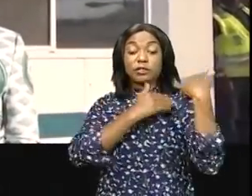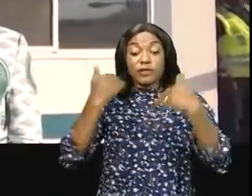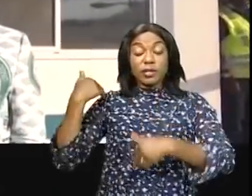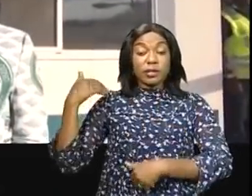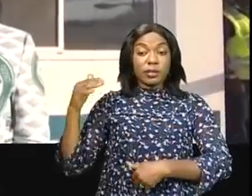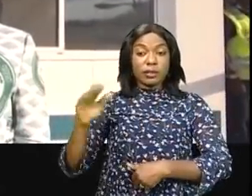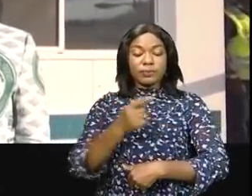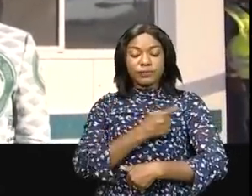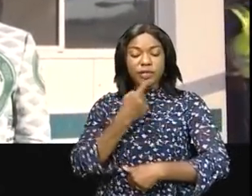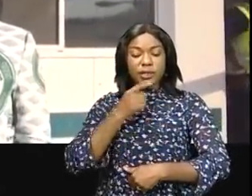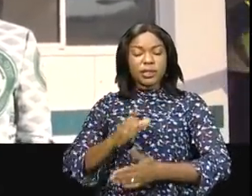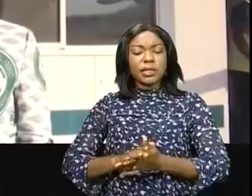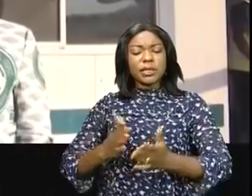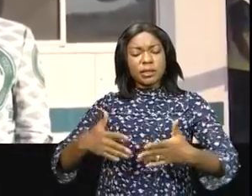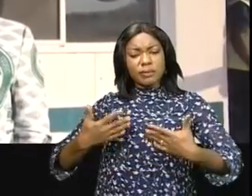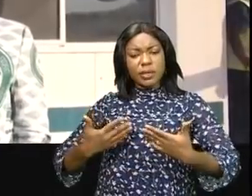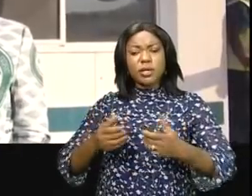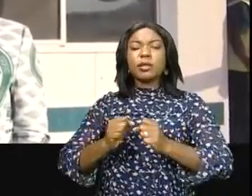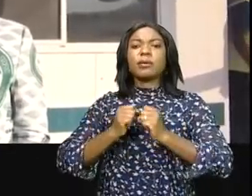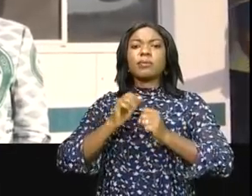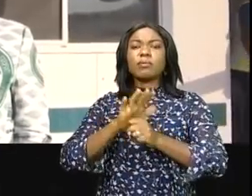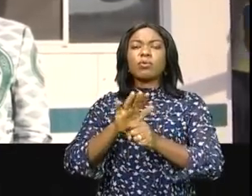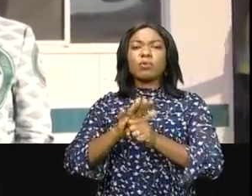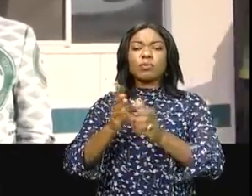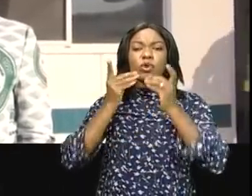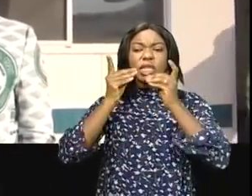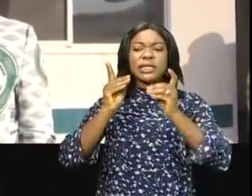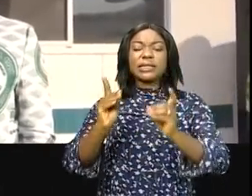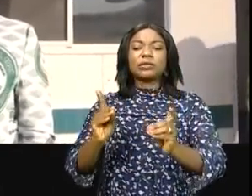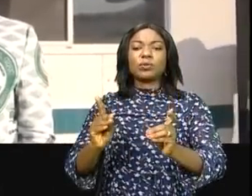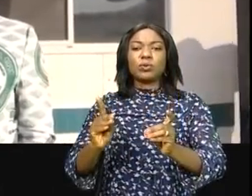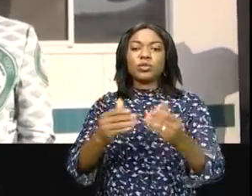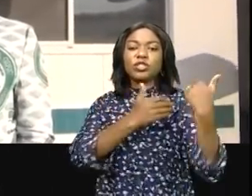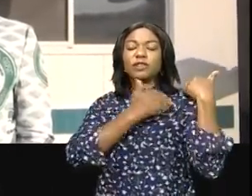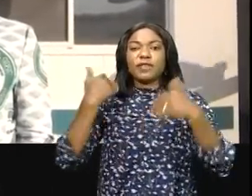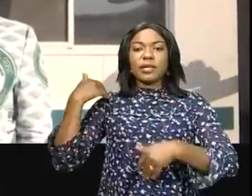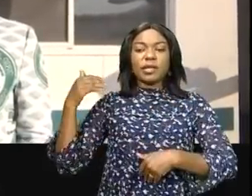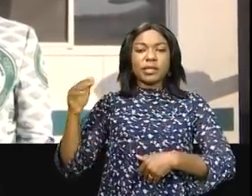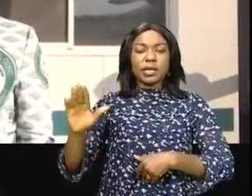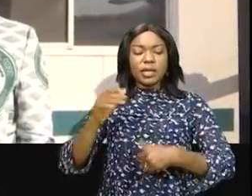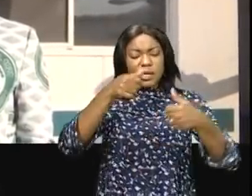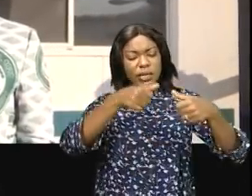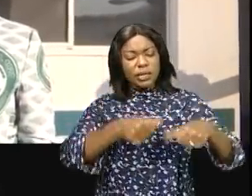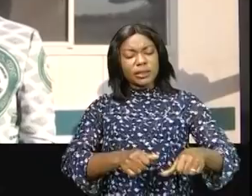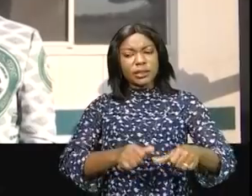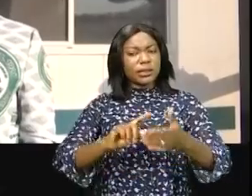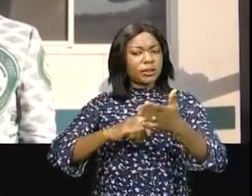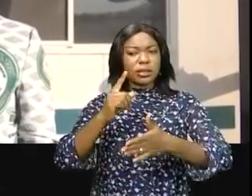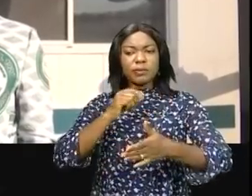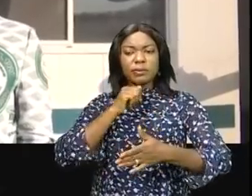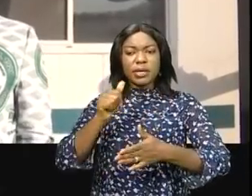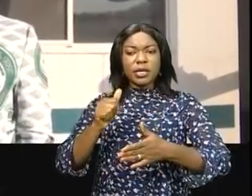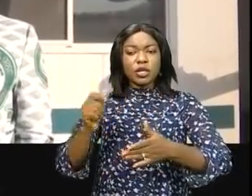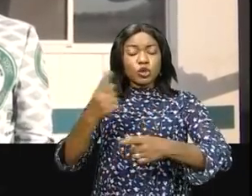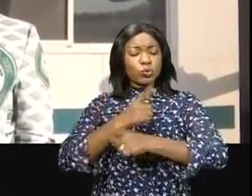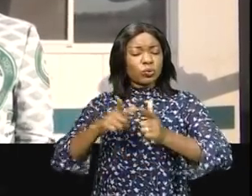le discours de son Excellence M. le Président de République, Félix Antoine Tcheguet-Chilombo, qui n'est pas resté insensible face à ces grands jours.